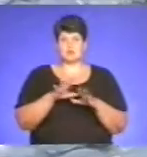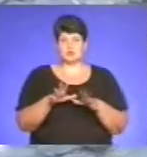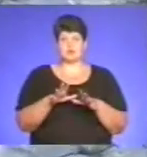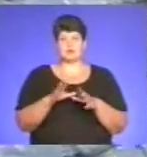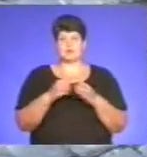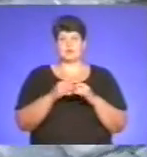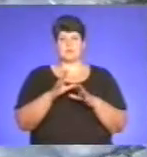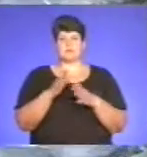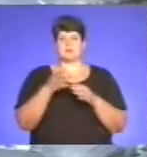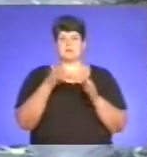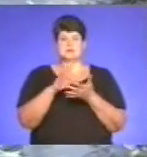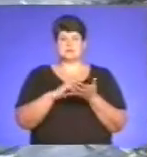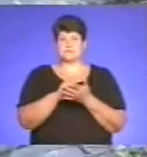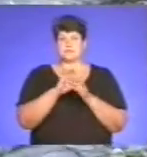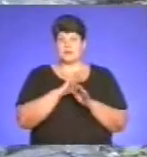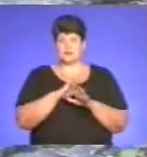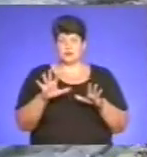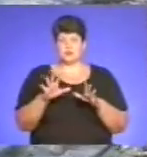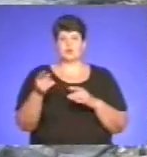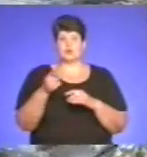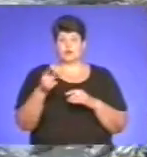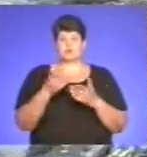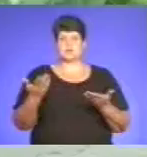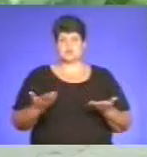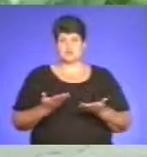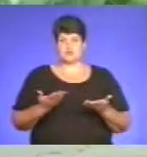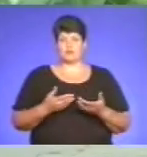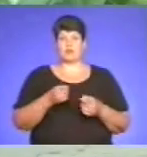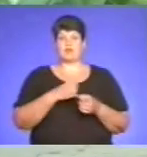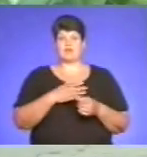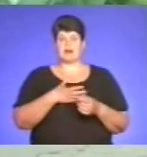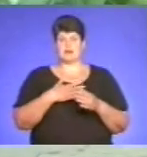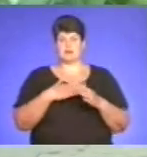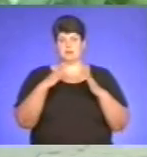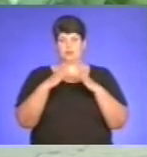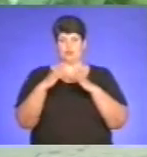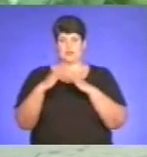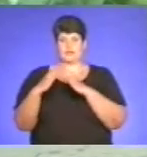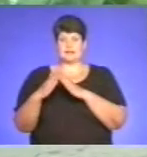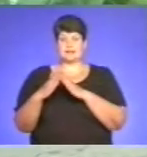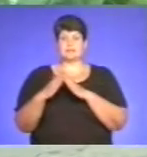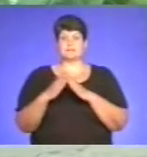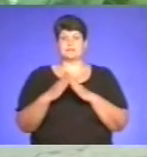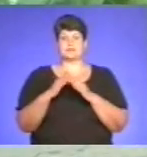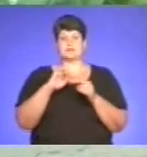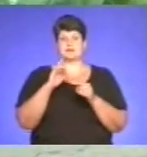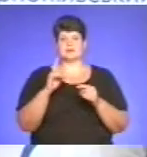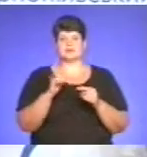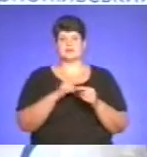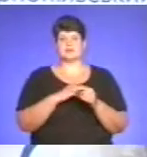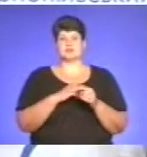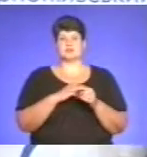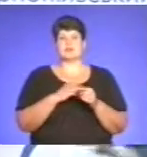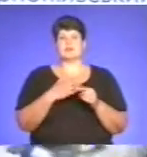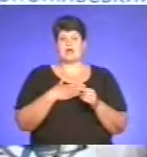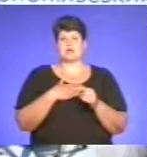Злива завдала шкоди здебільшого тернополянам, які мешкають у приватному секторі. Сильніший буревій зачепив область. У нас,